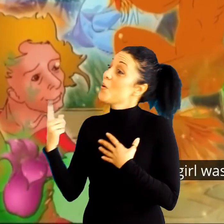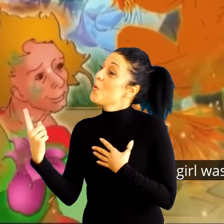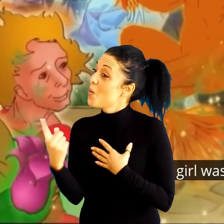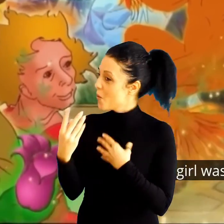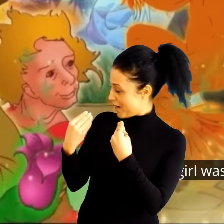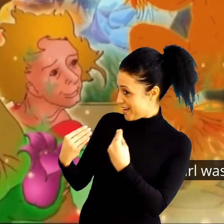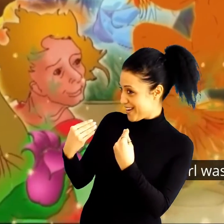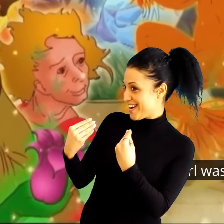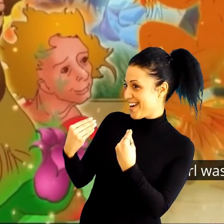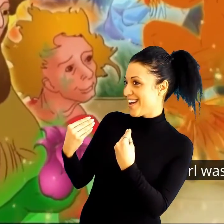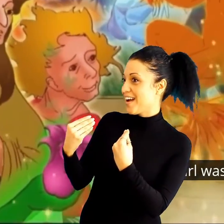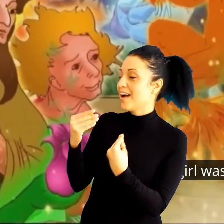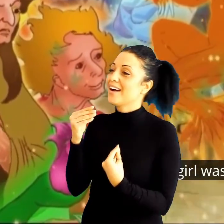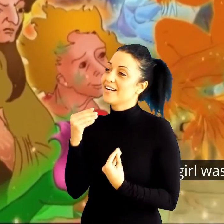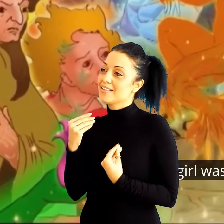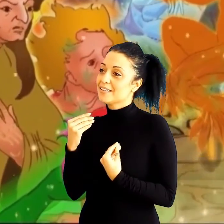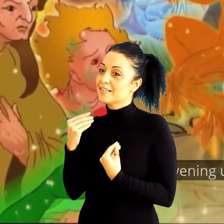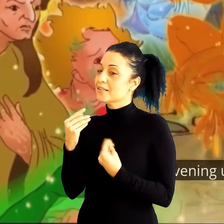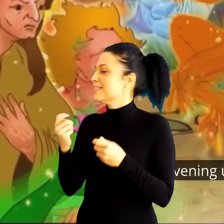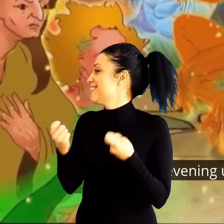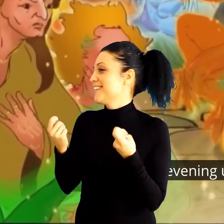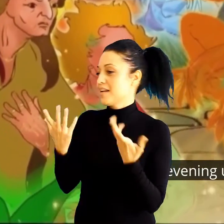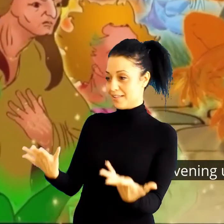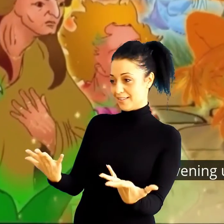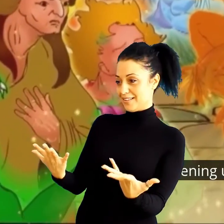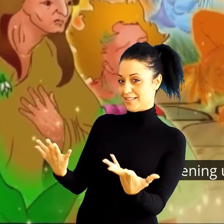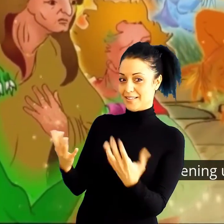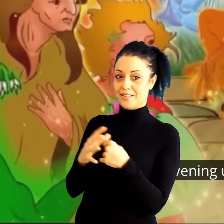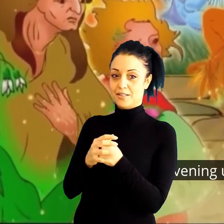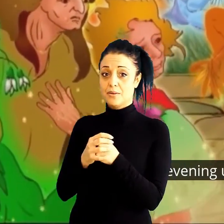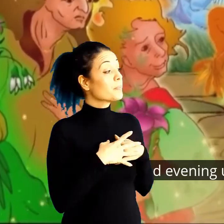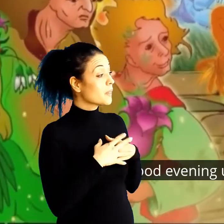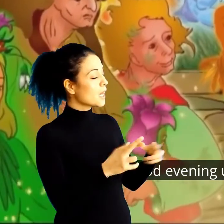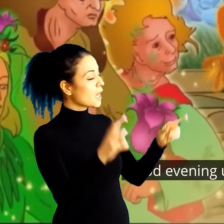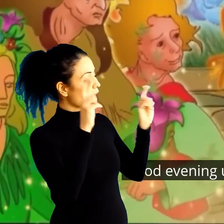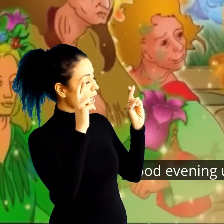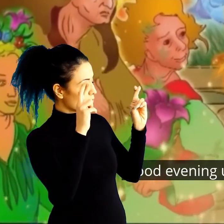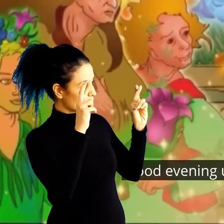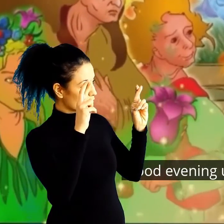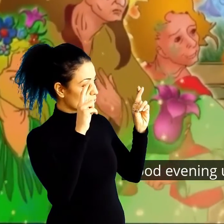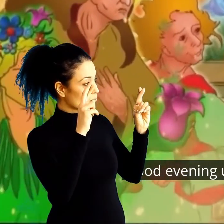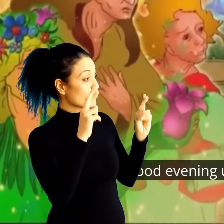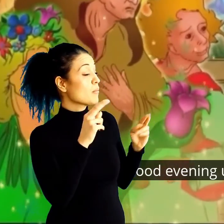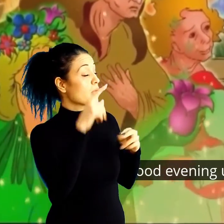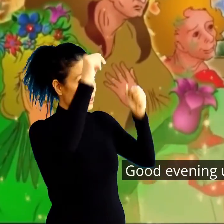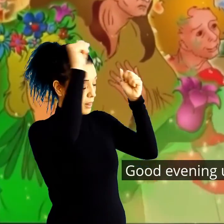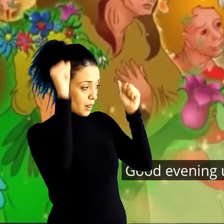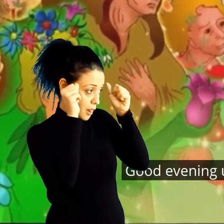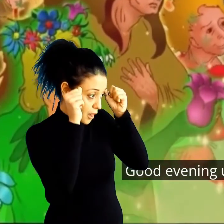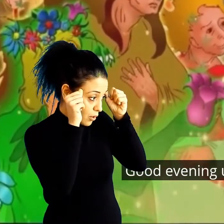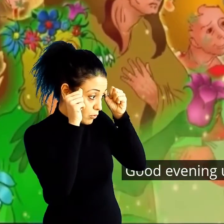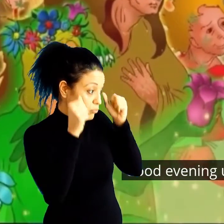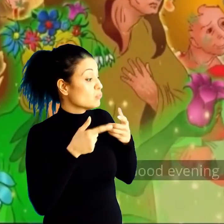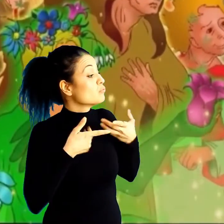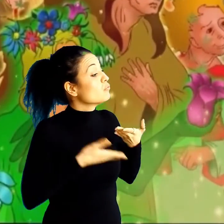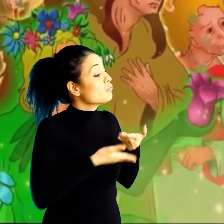смирено прашало. Добра вечер, Стриковци! Како сте што правите здравоживо?